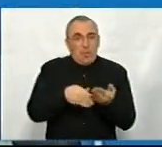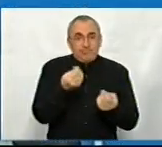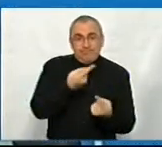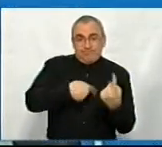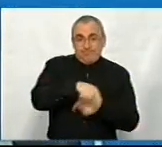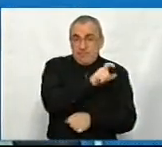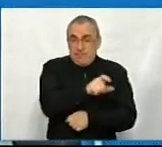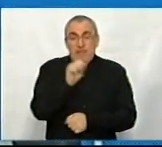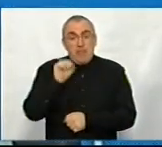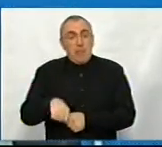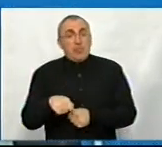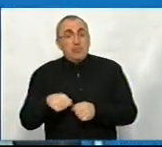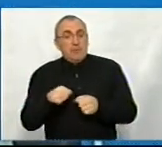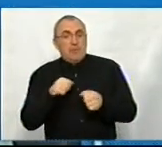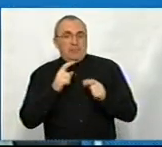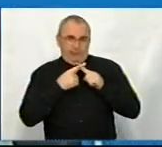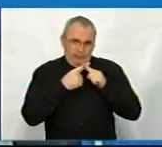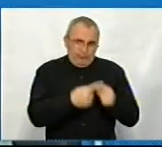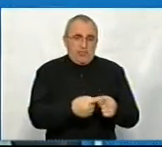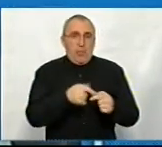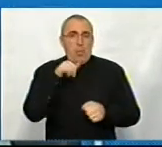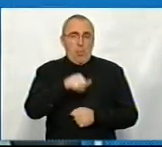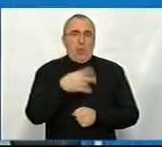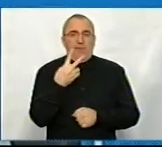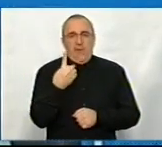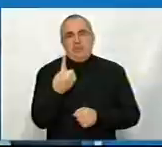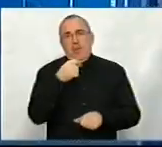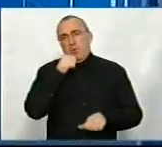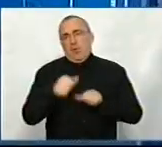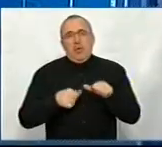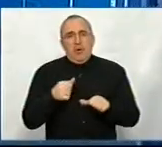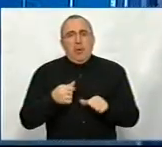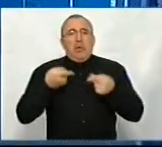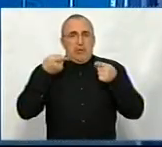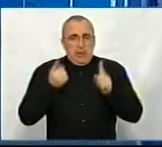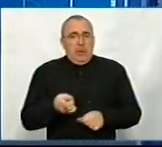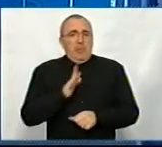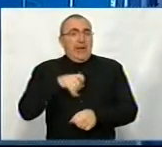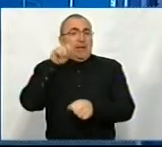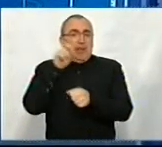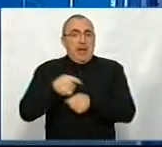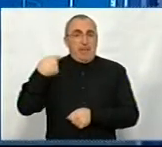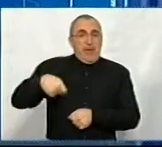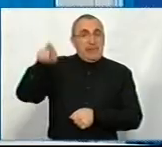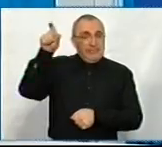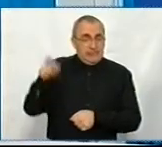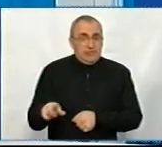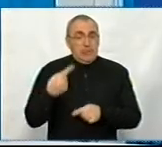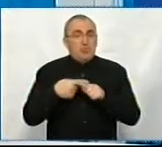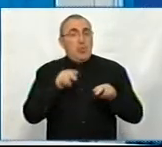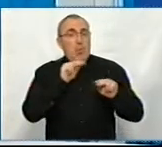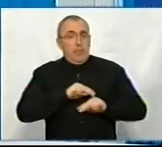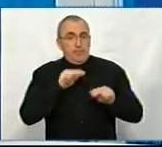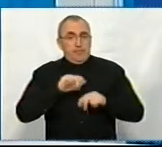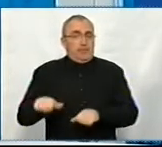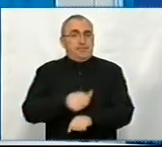і в чому вона змогла б піти на зустріч вже у 2021-му? Так, дійсно, було таке завдання президента, і цю роботу